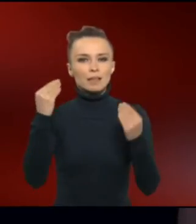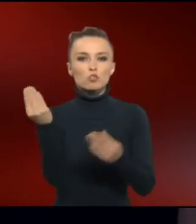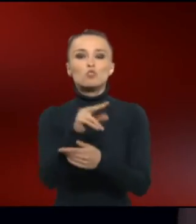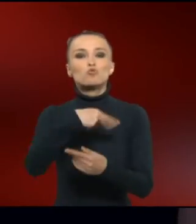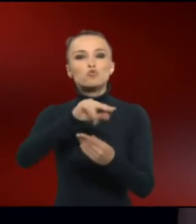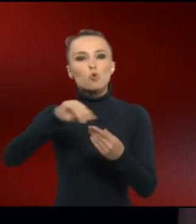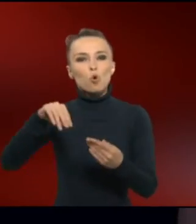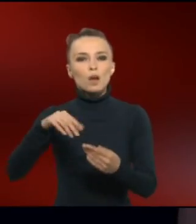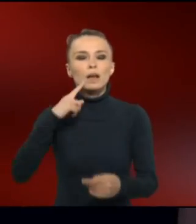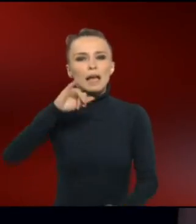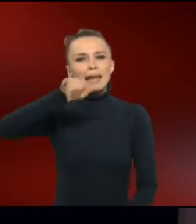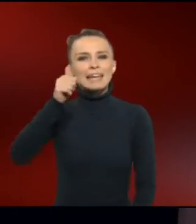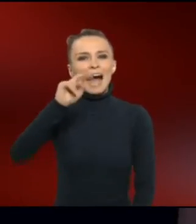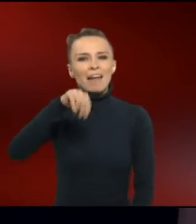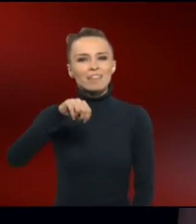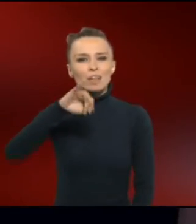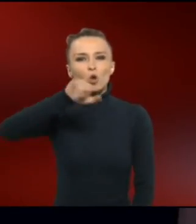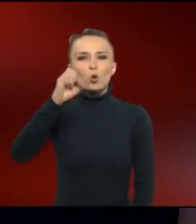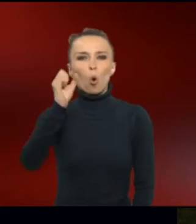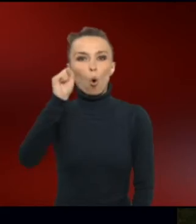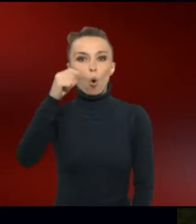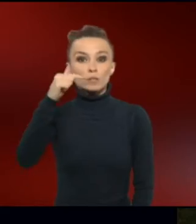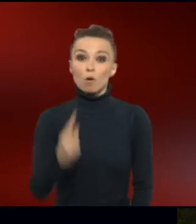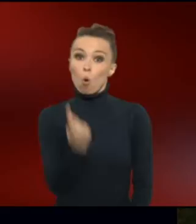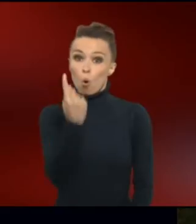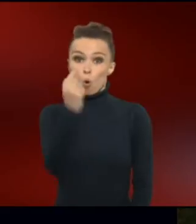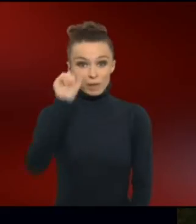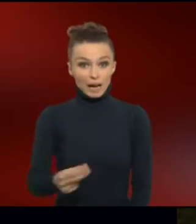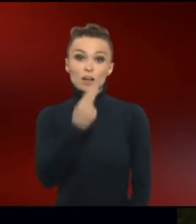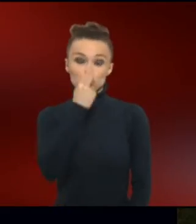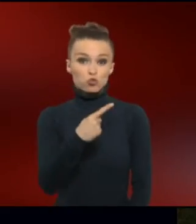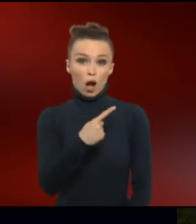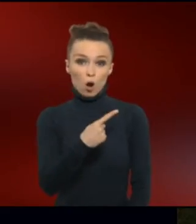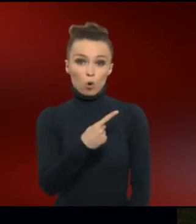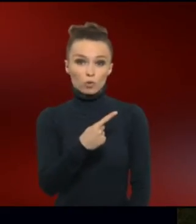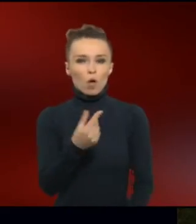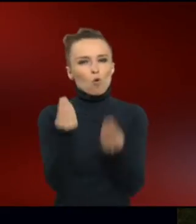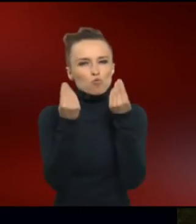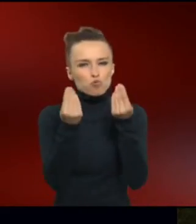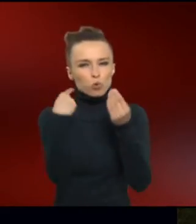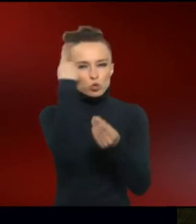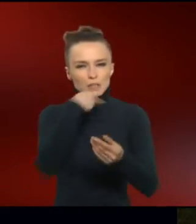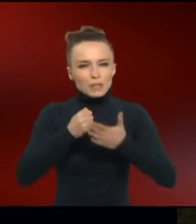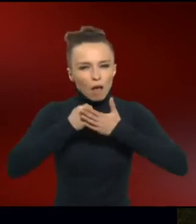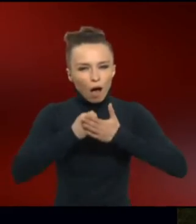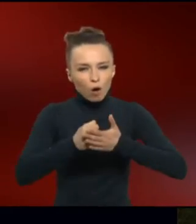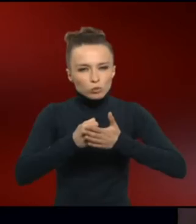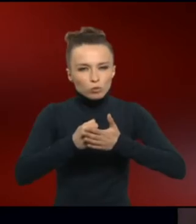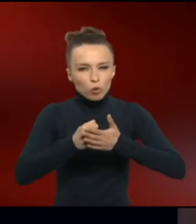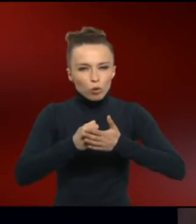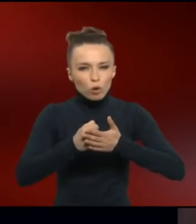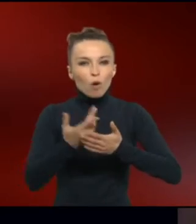Maler Jan Joost. Und schauen Sie mal, hier oben, da sieht man einen Menschen mit diesen typischen Gesichtszügen